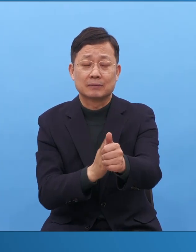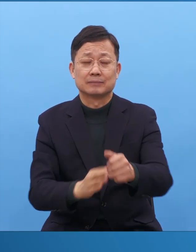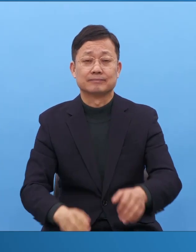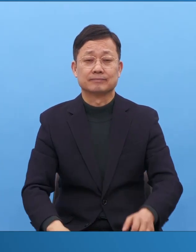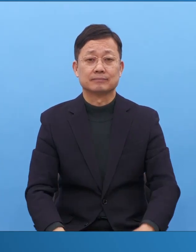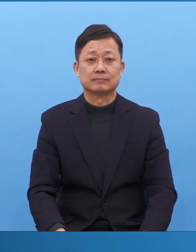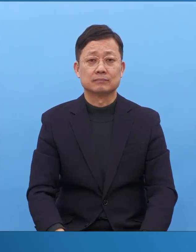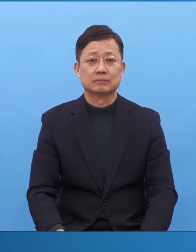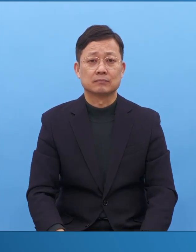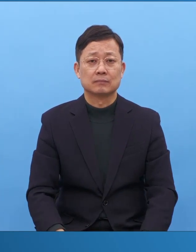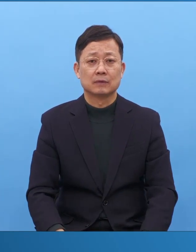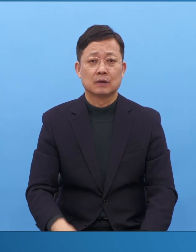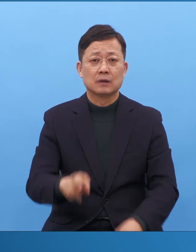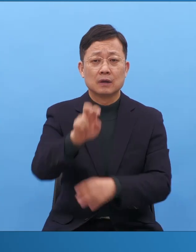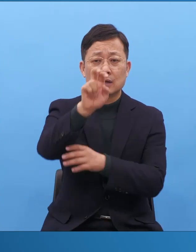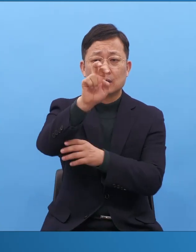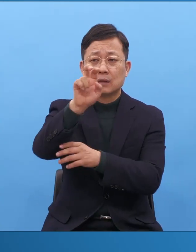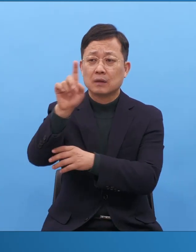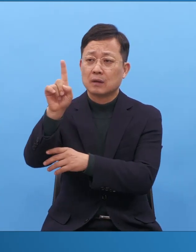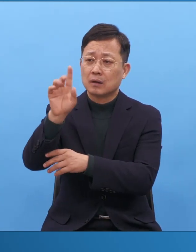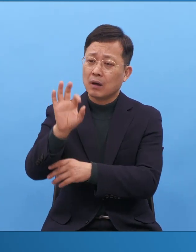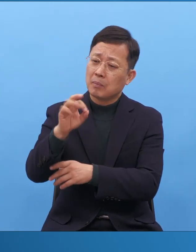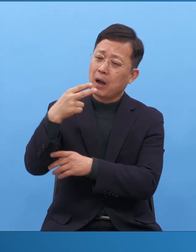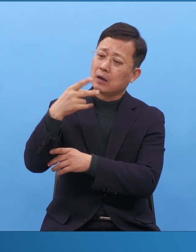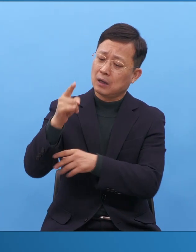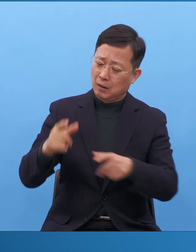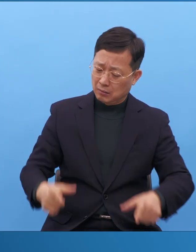다른 사람 손해 줄 수도 있습니다. 망대가 뭡니까?